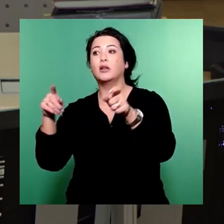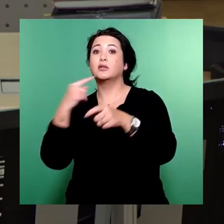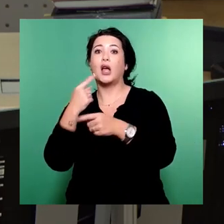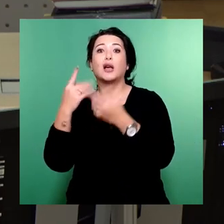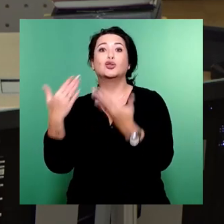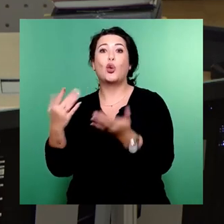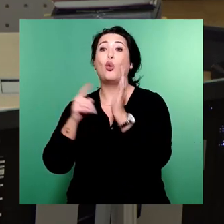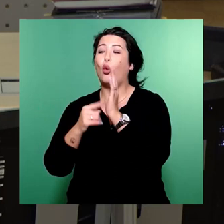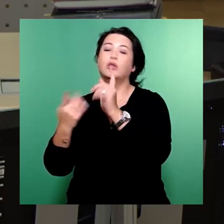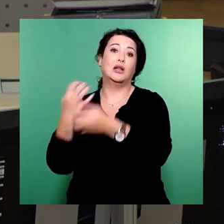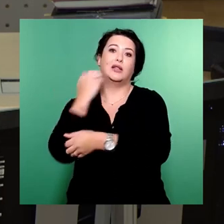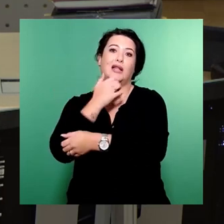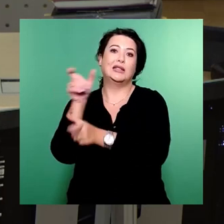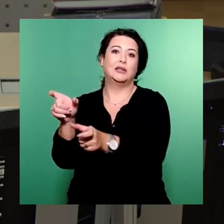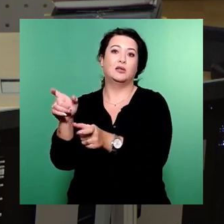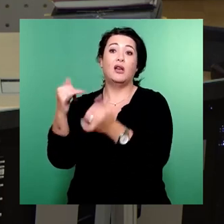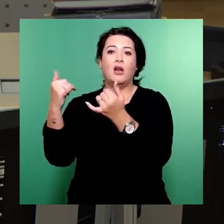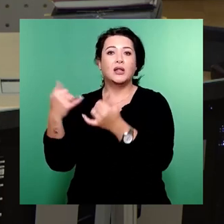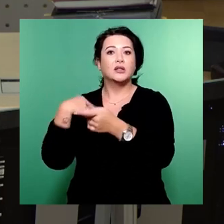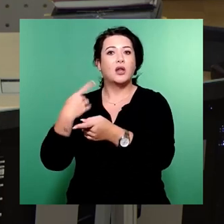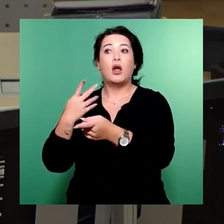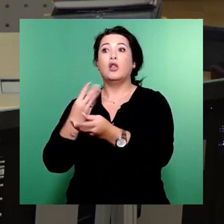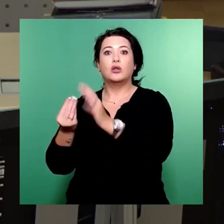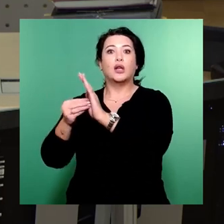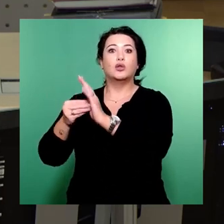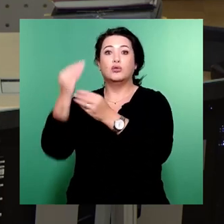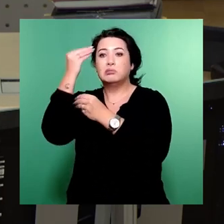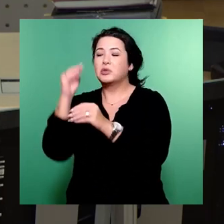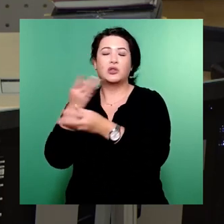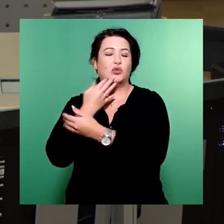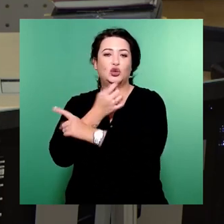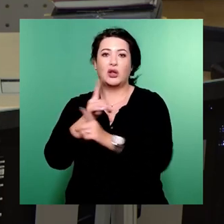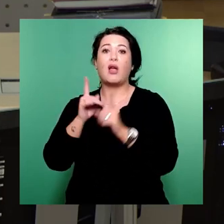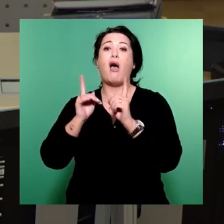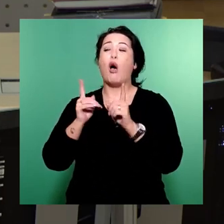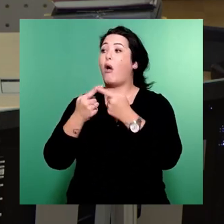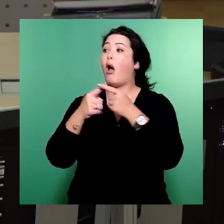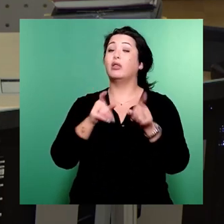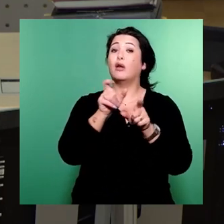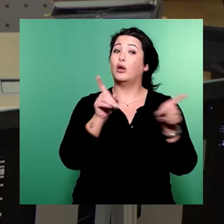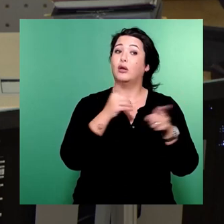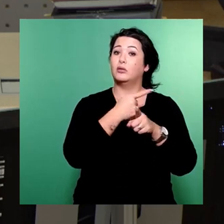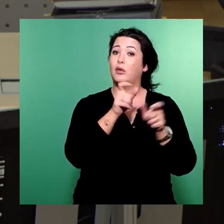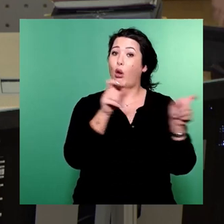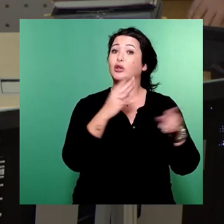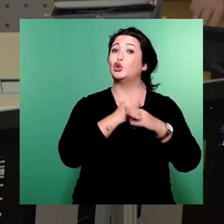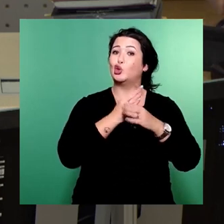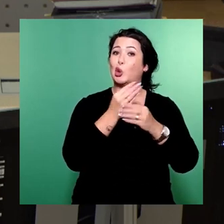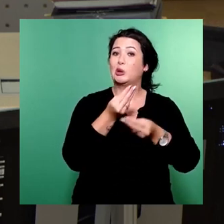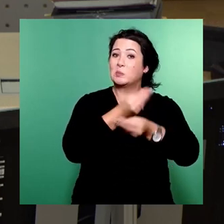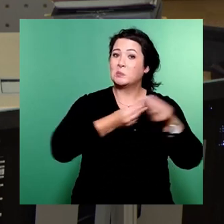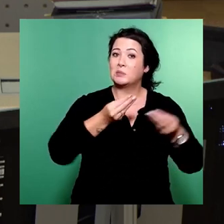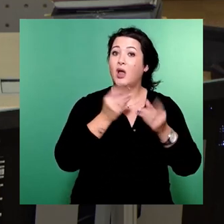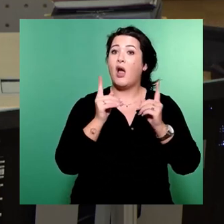einzugehen. Zum Glück haben andere schon, besser als ich es je könnte, das Übel, sie nannten es Identität,